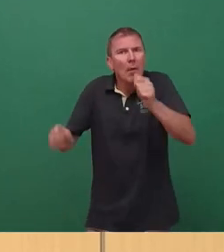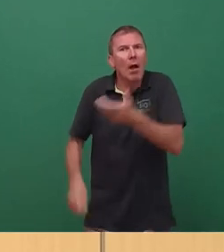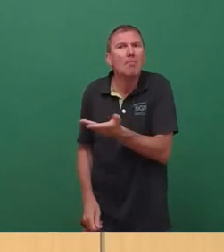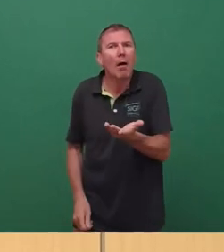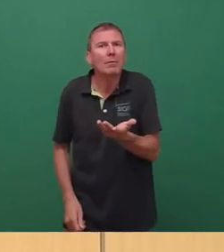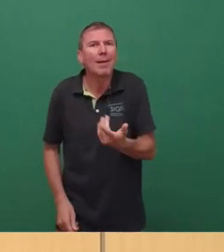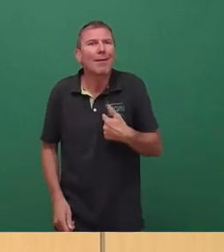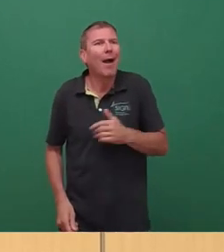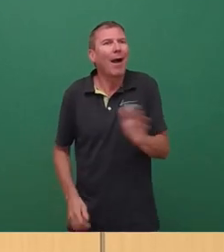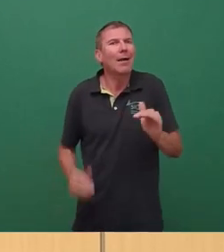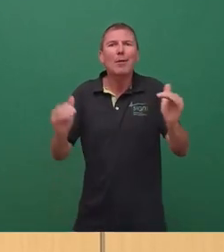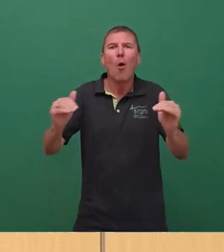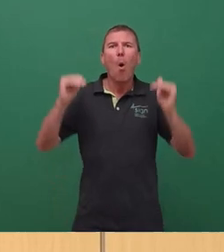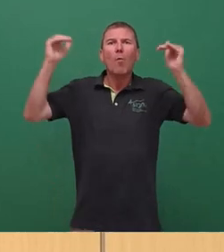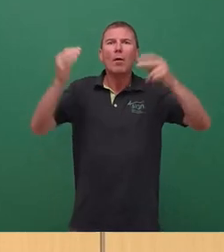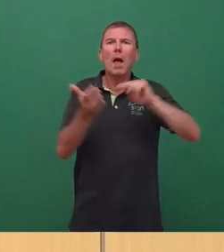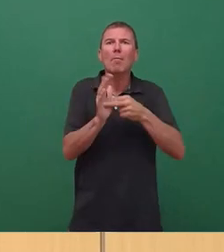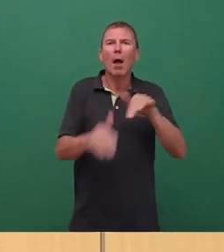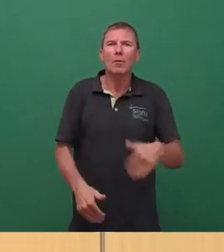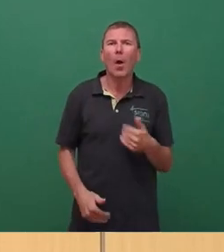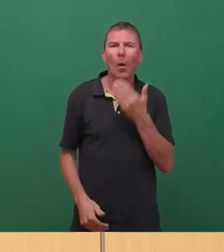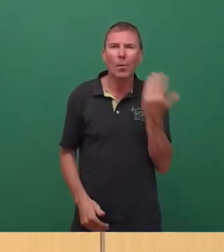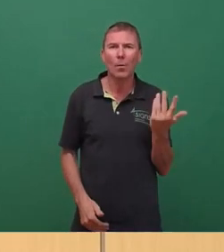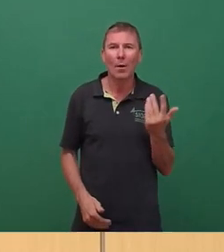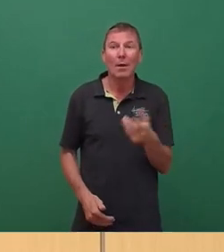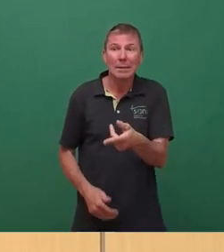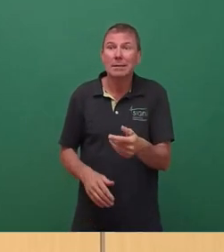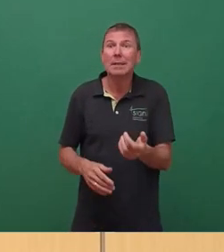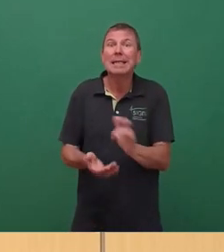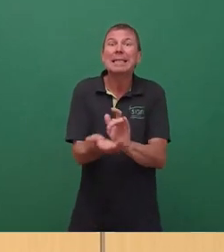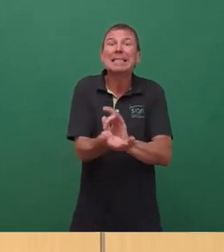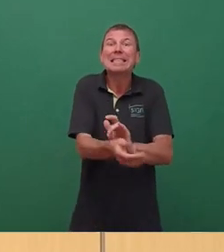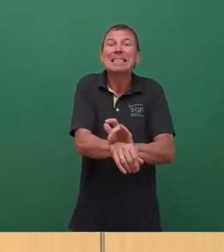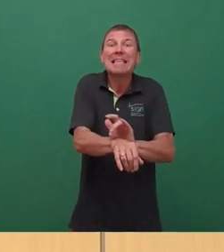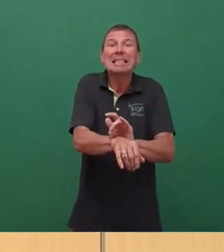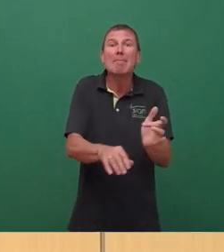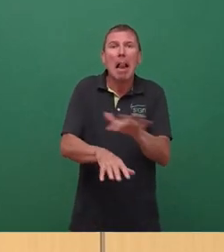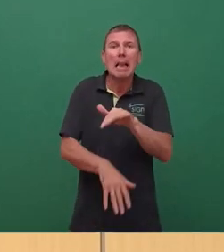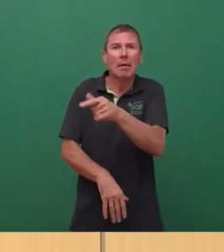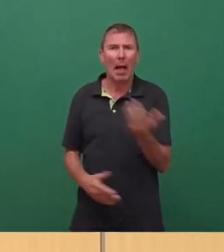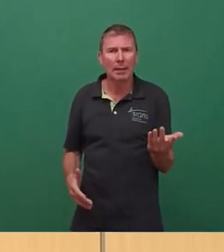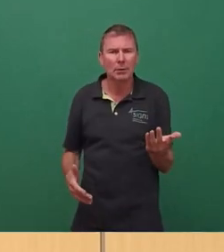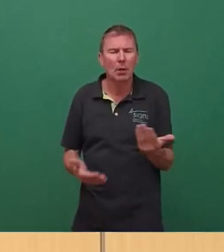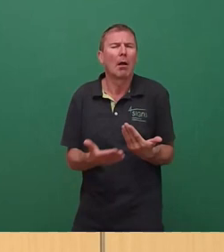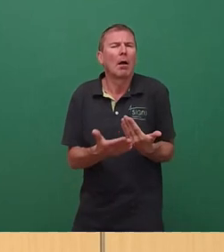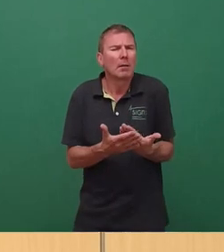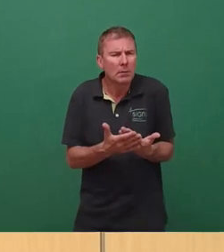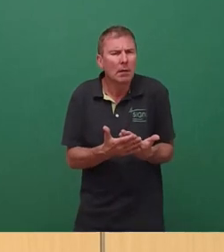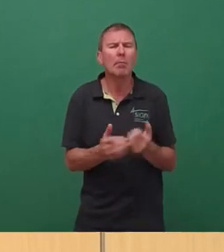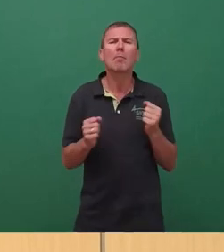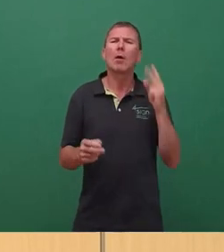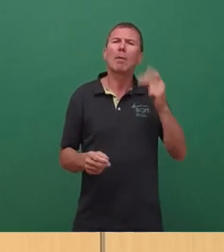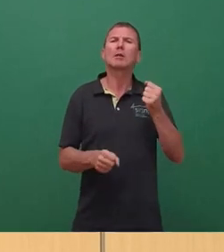keine übergeordnete Planung und das sozusagen an diesem sensiblen Bereich und deswegen hat damals, wie ich finde, sehr zu Recht Bürgermeister Schmidt